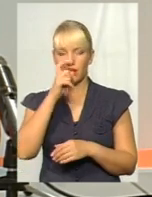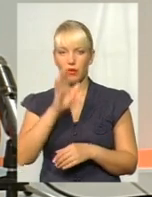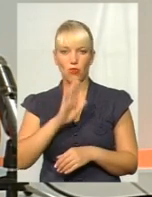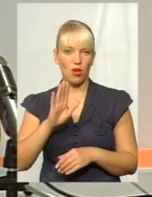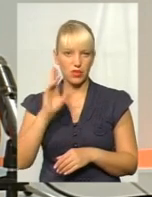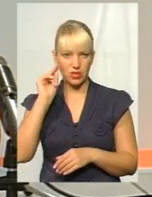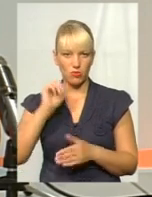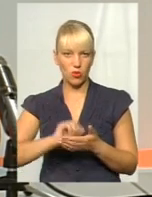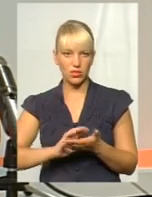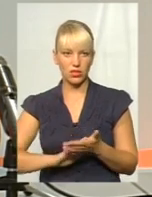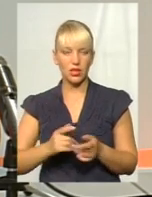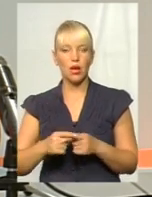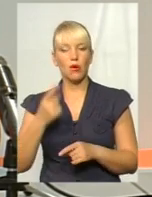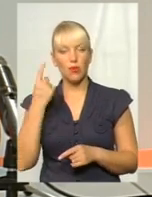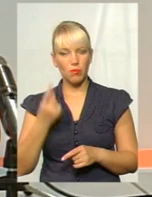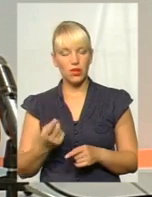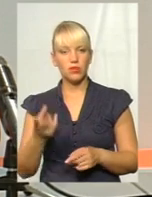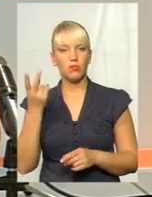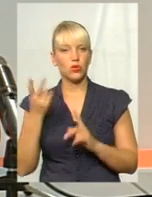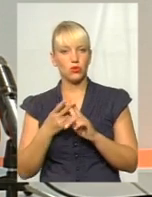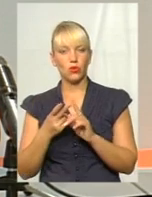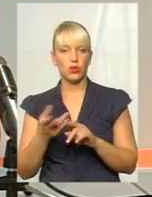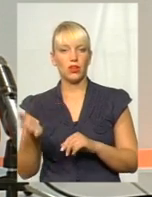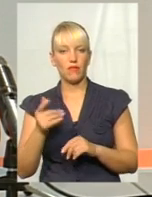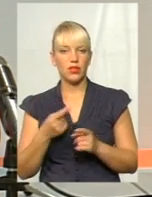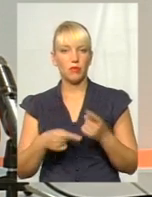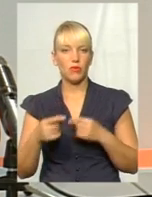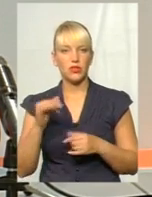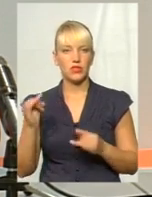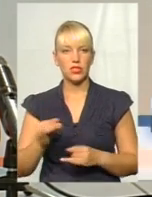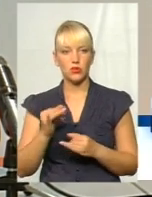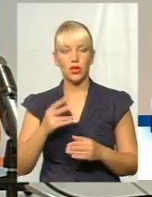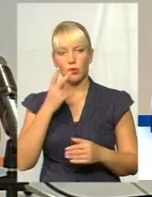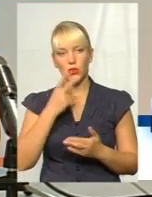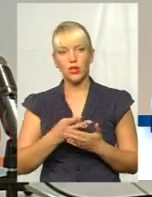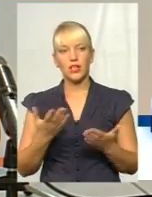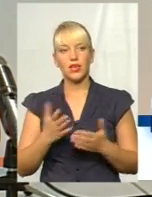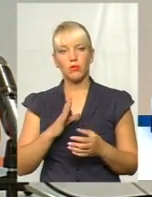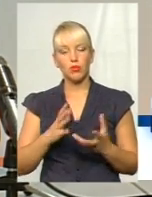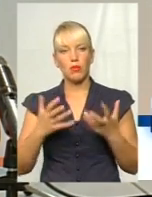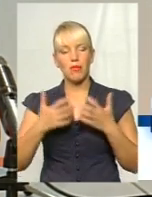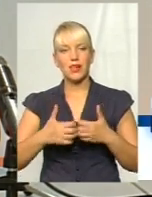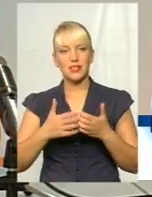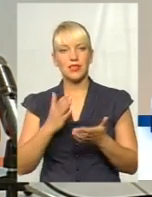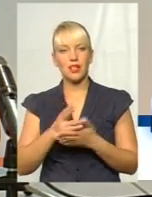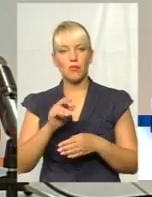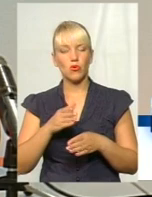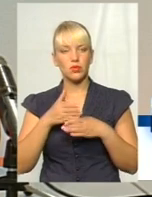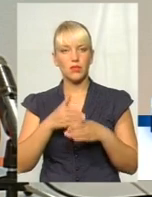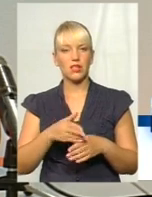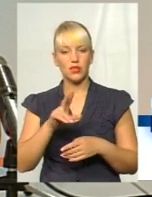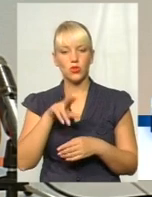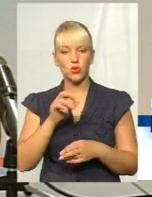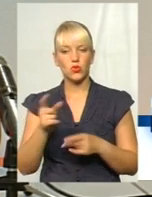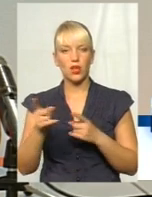показник. Це по-перше. По-друге, давайте ми повернемося в історію, подивимося, наприклад, які механізми є по сприянню до